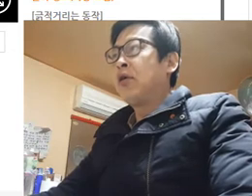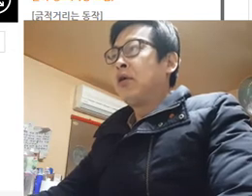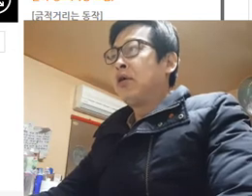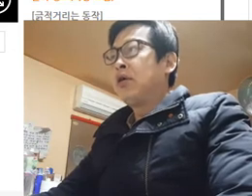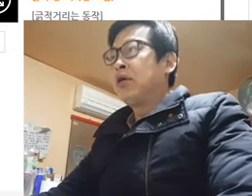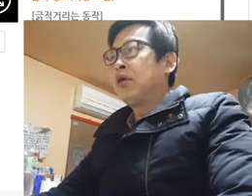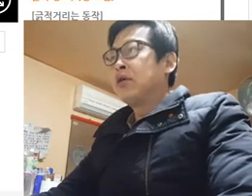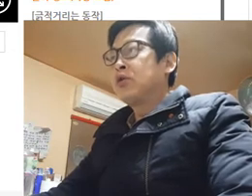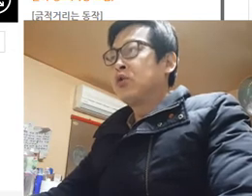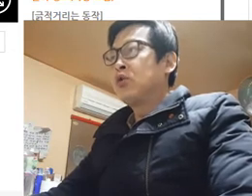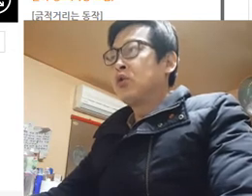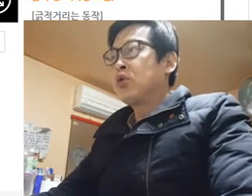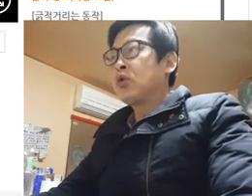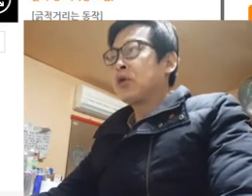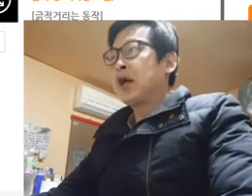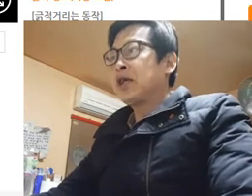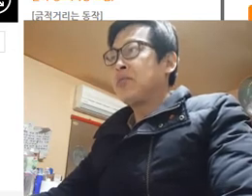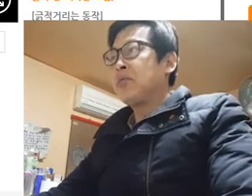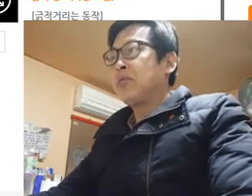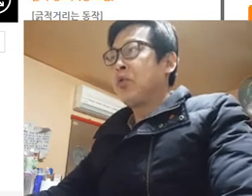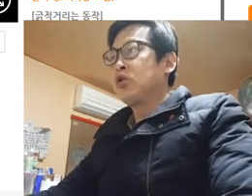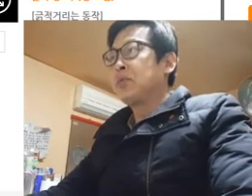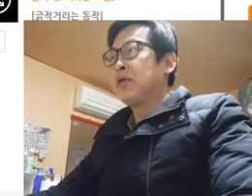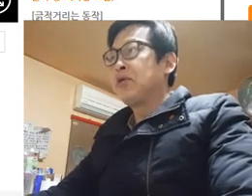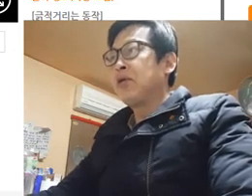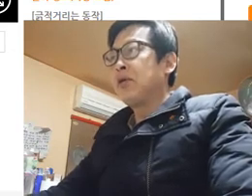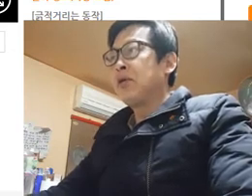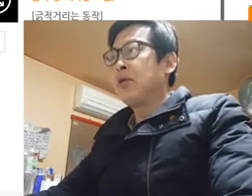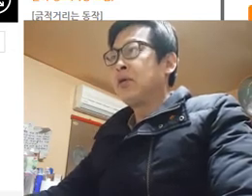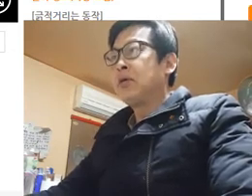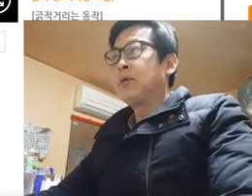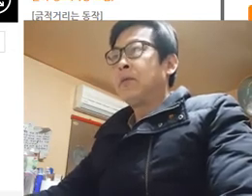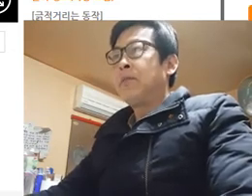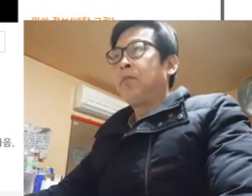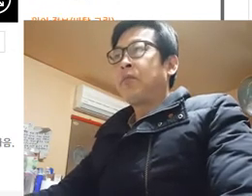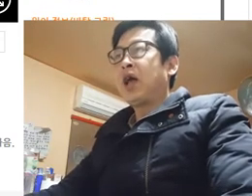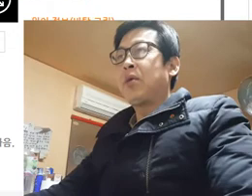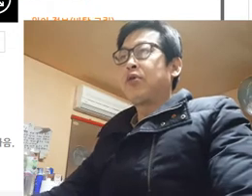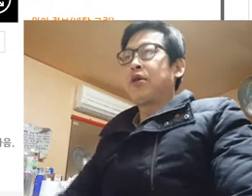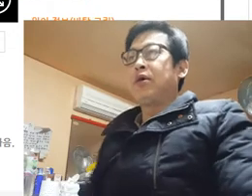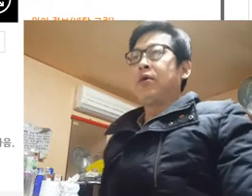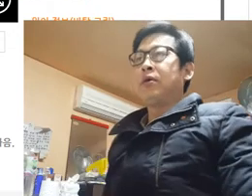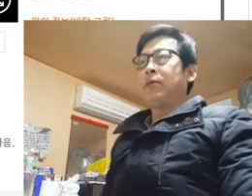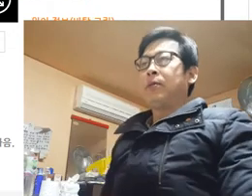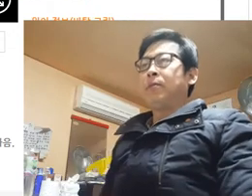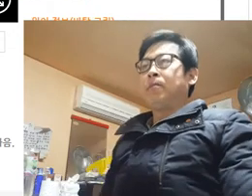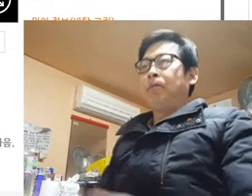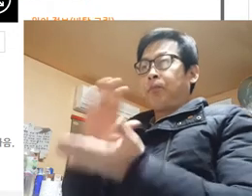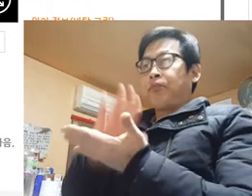쭉 다시 한번 보시면서 따라해 보세요